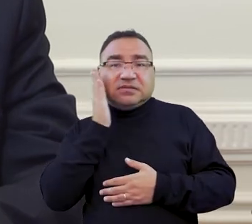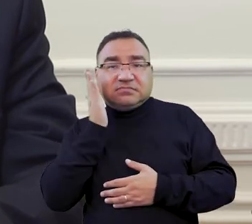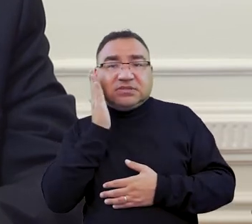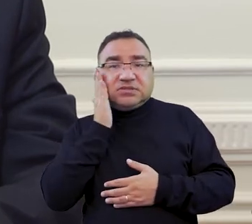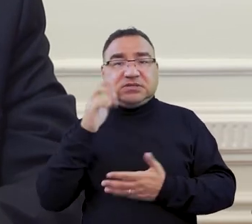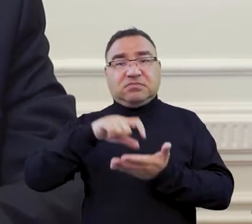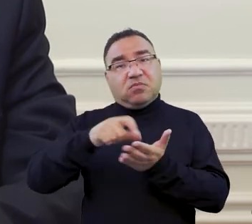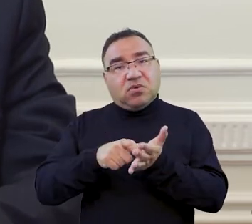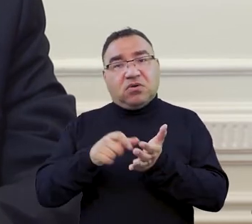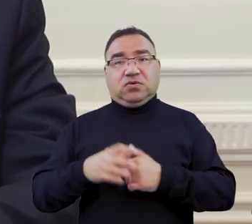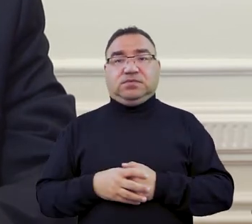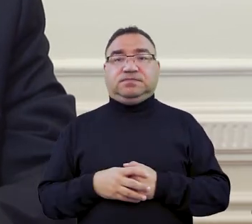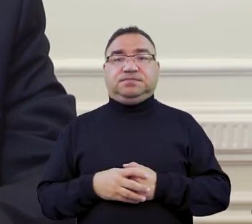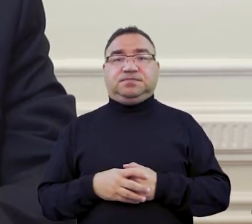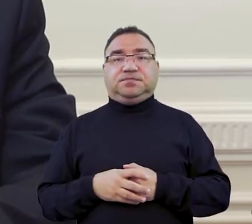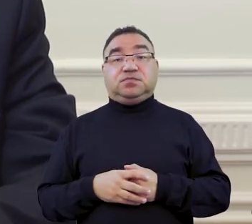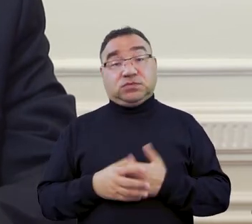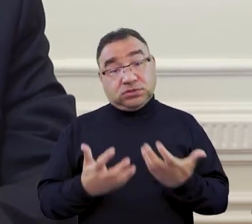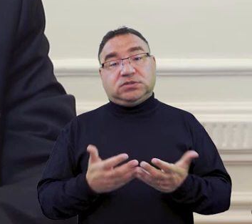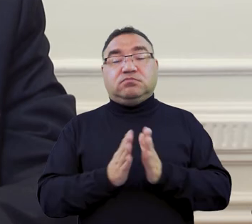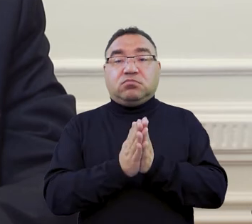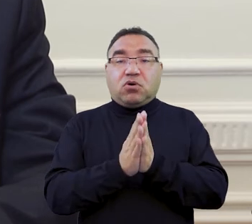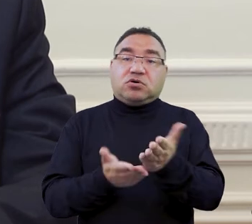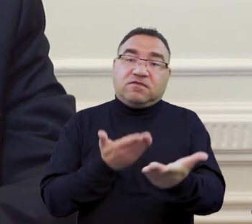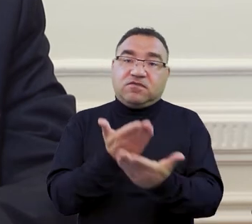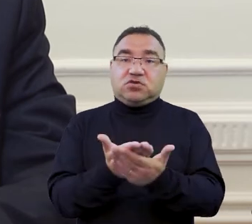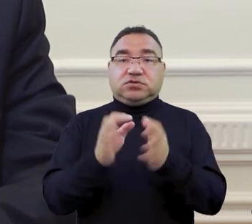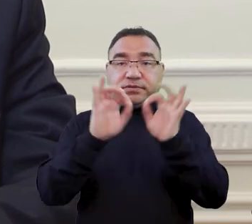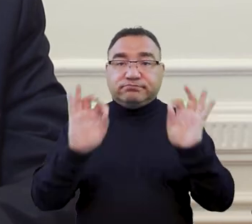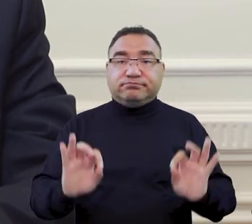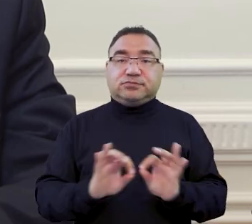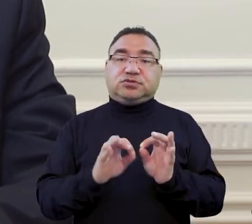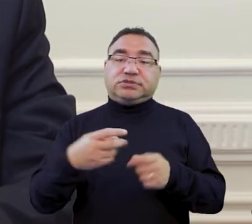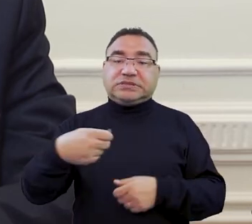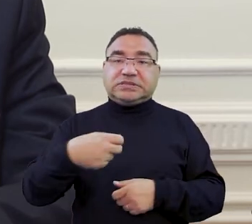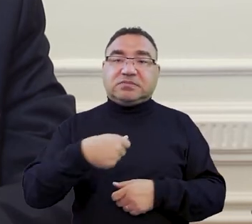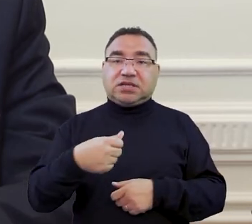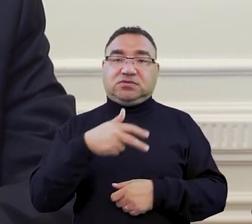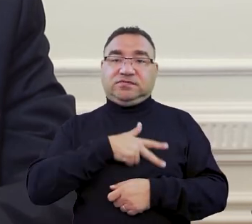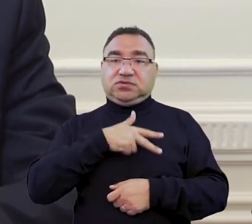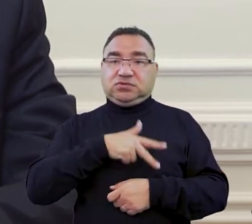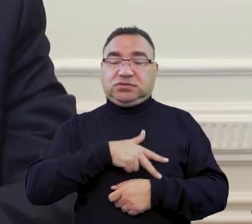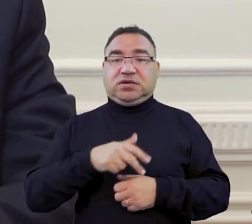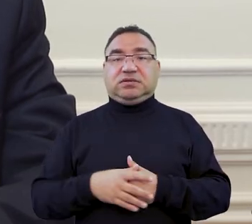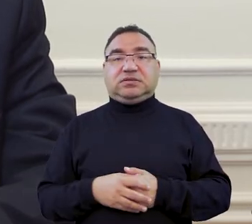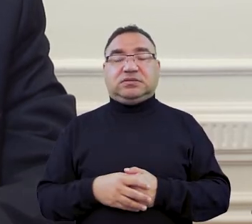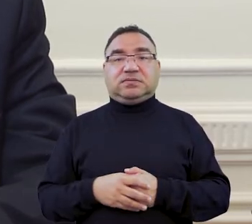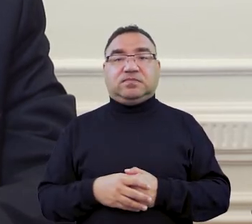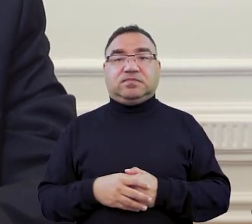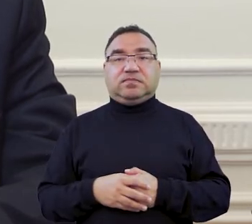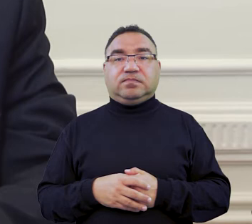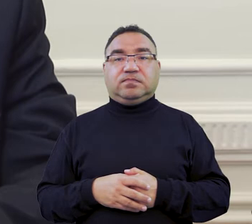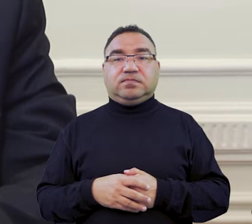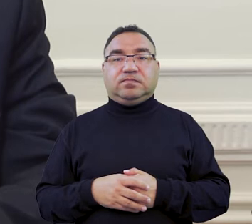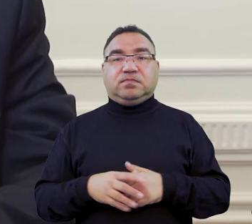i tutaj pozostaje wnioskowanie o zwiększenie stypendiów socjalnych na te